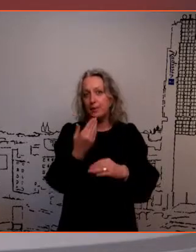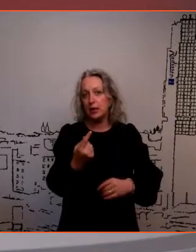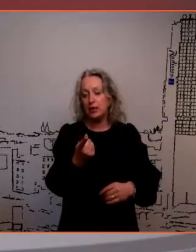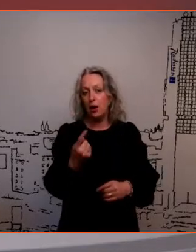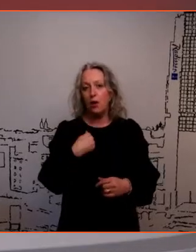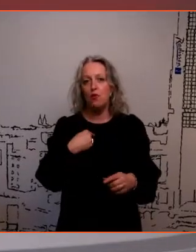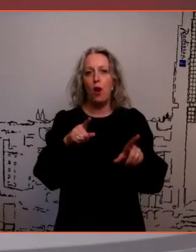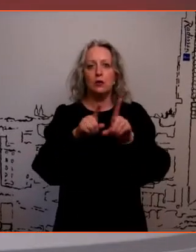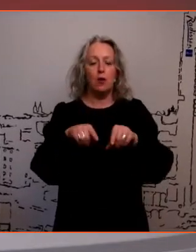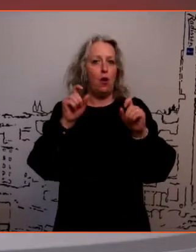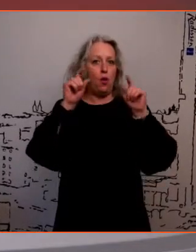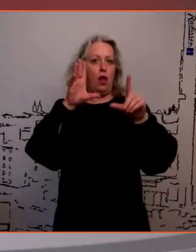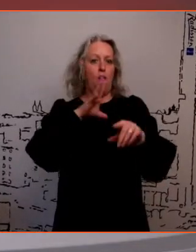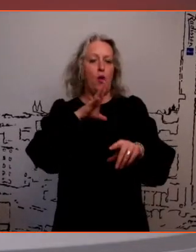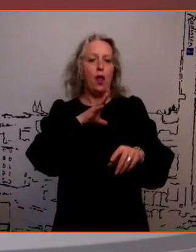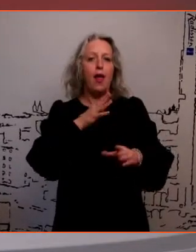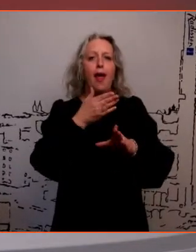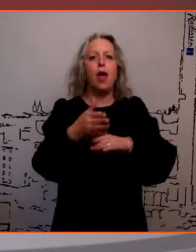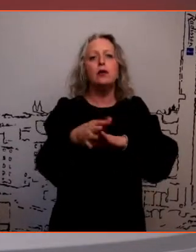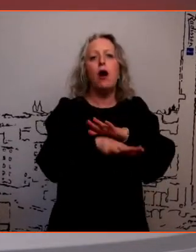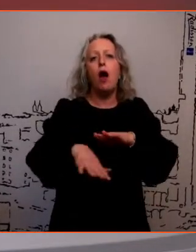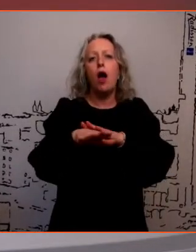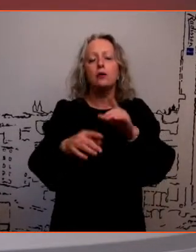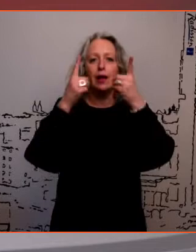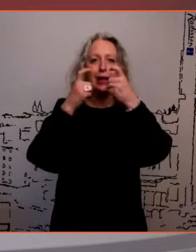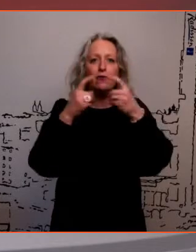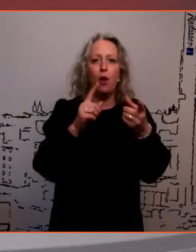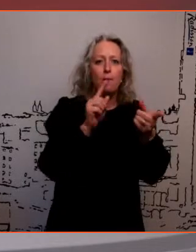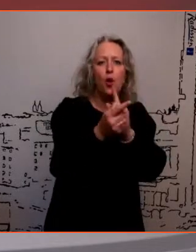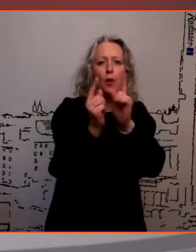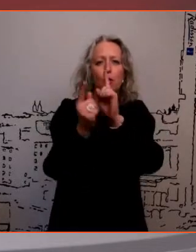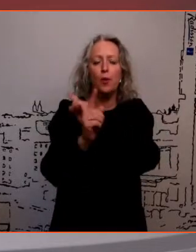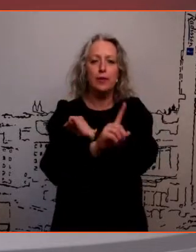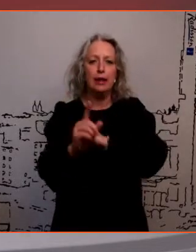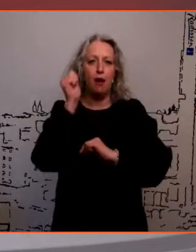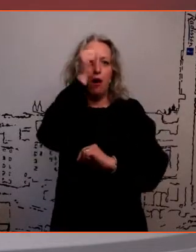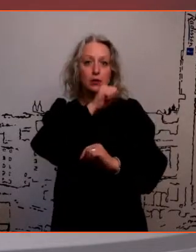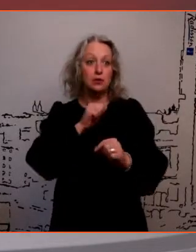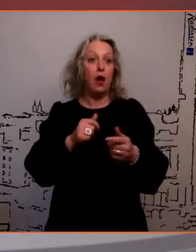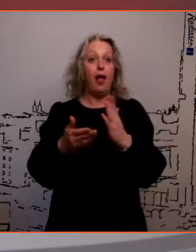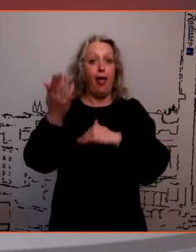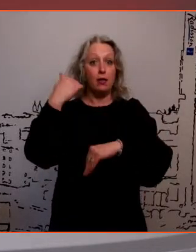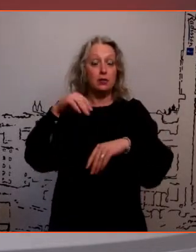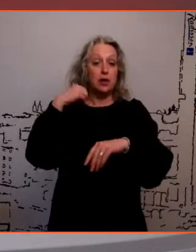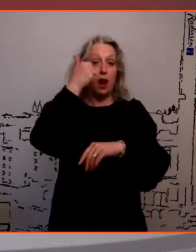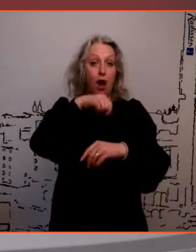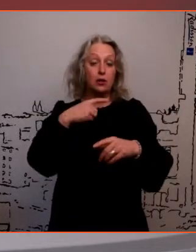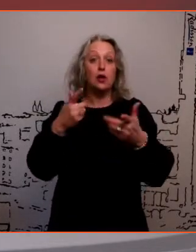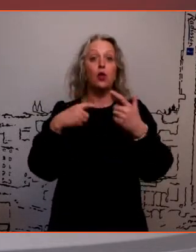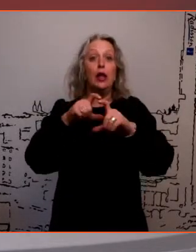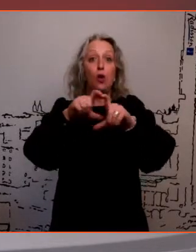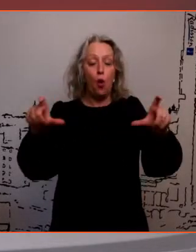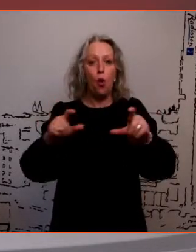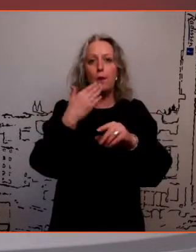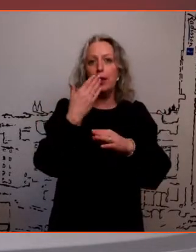mis ka mulle on olnud üllatus, erialade info muutub iga aasta. Kui ülikool on teinud eelmisel aastal mingit eriala sessioonõppes, ei tähend, et